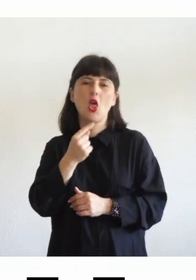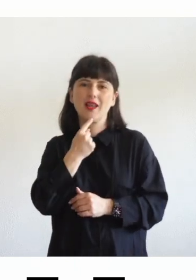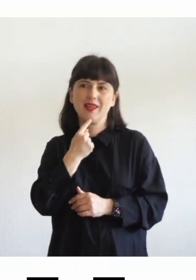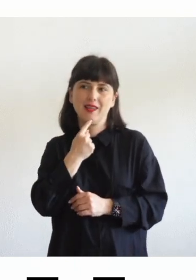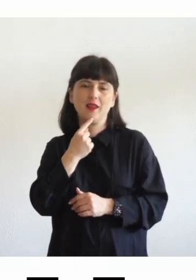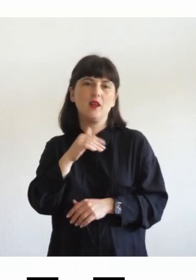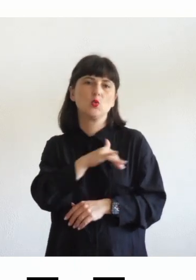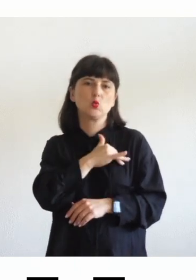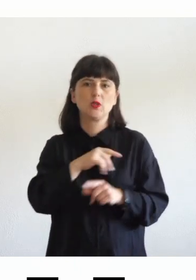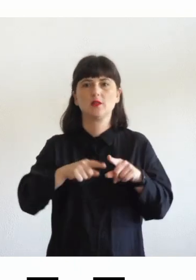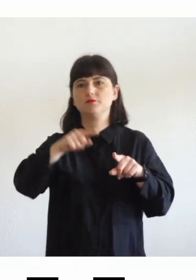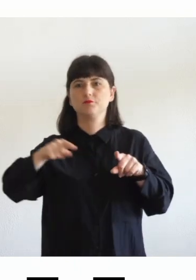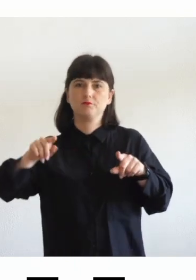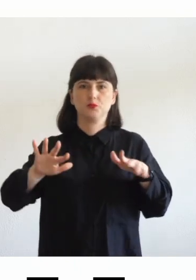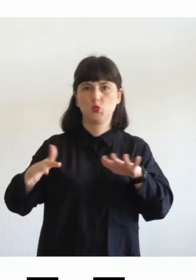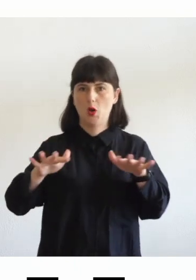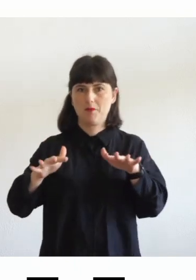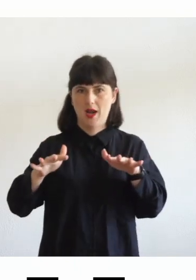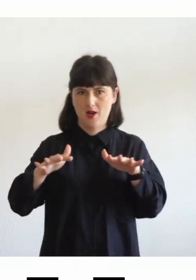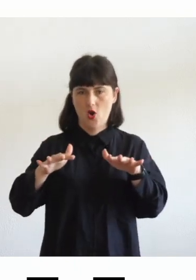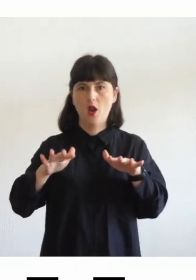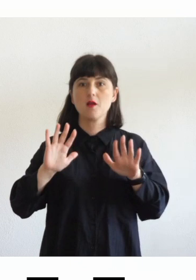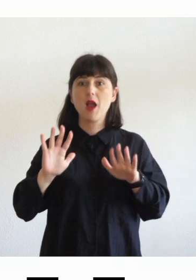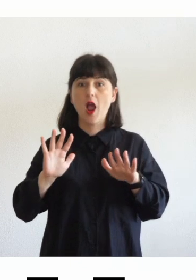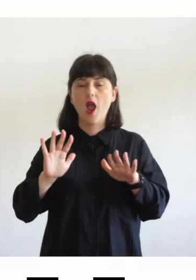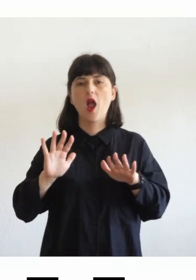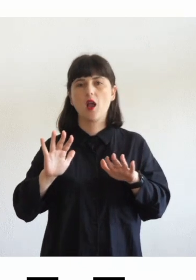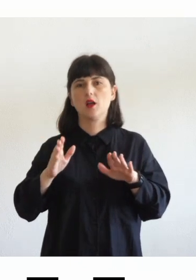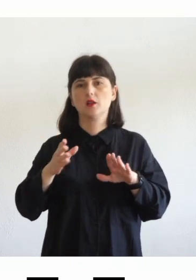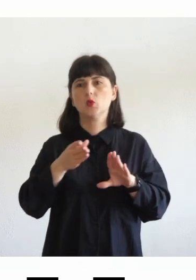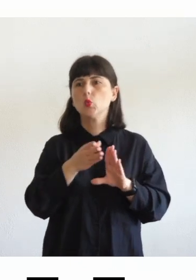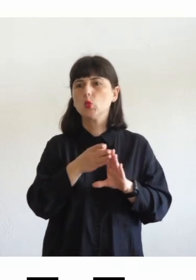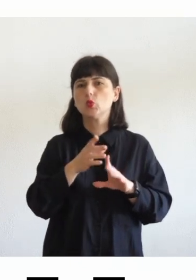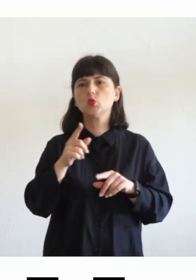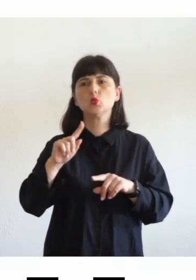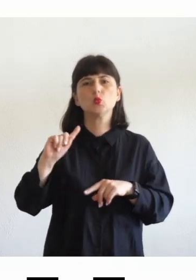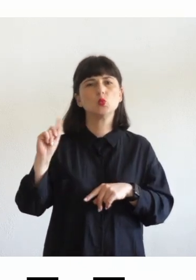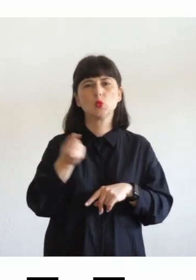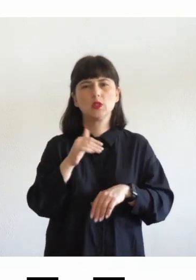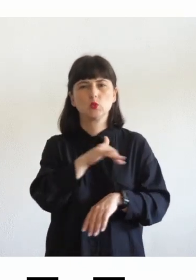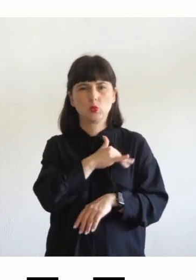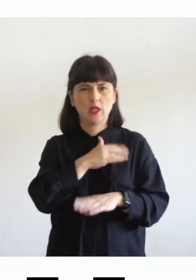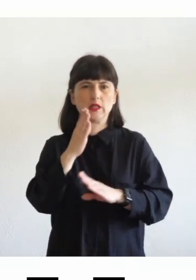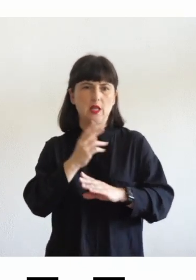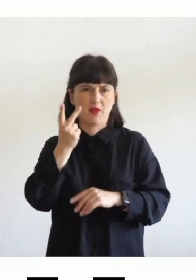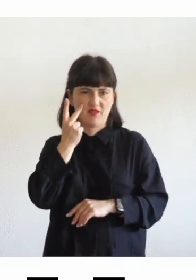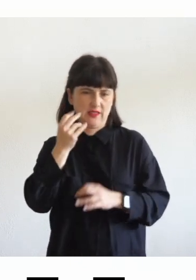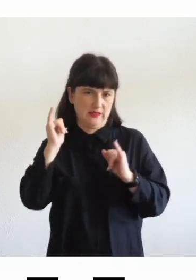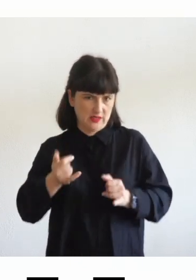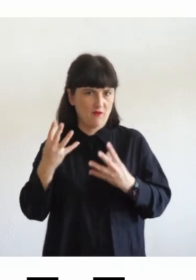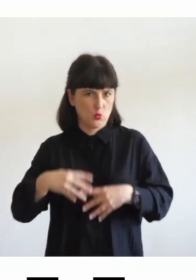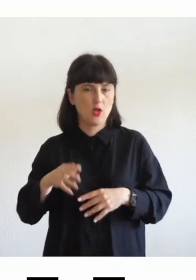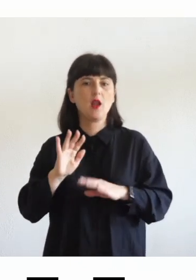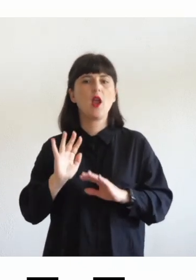studenti vale sicuramente in modo particolare per tutti gli studenti con disabilità visiva e per gli